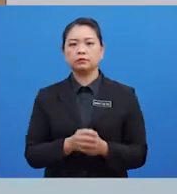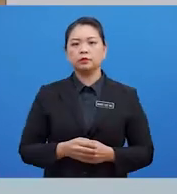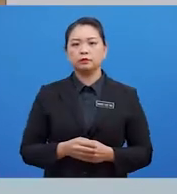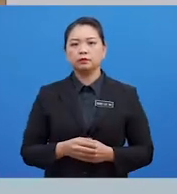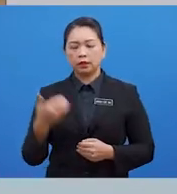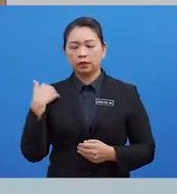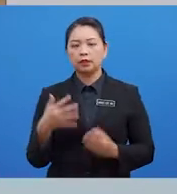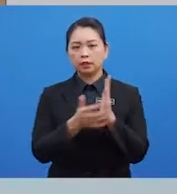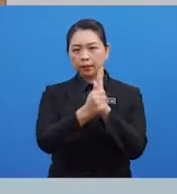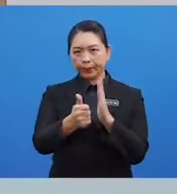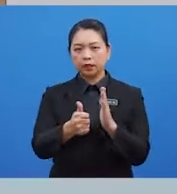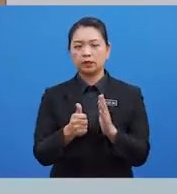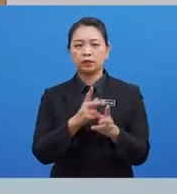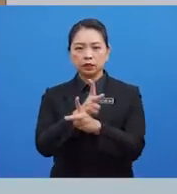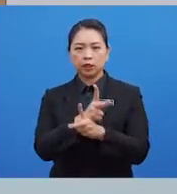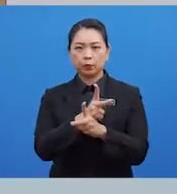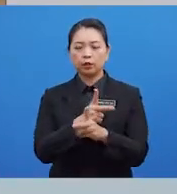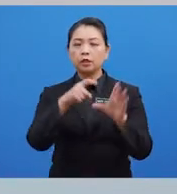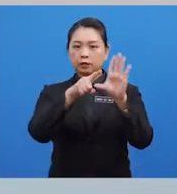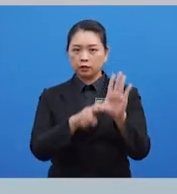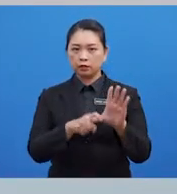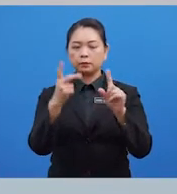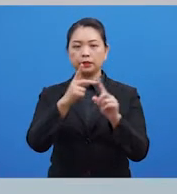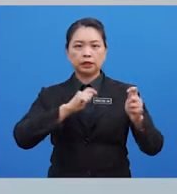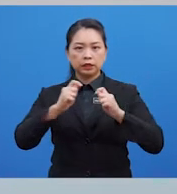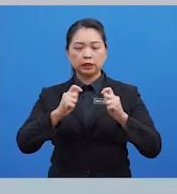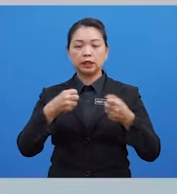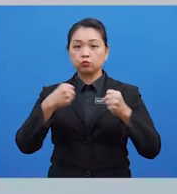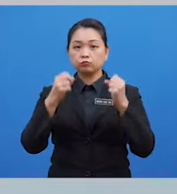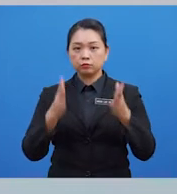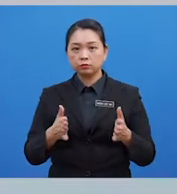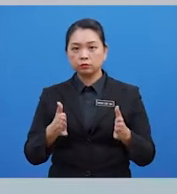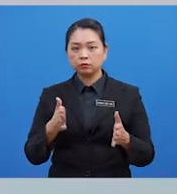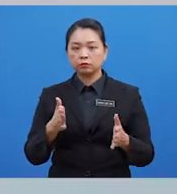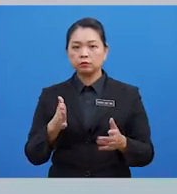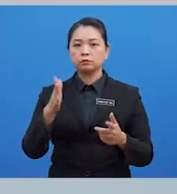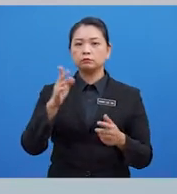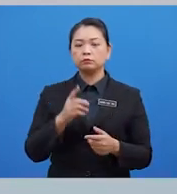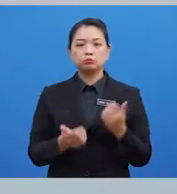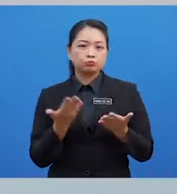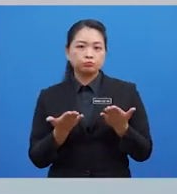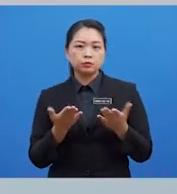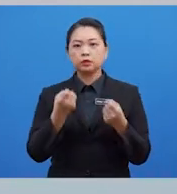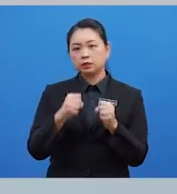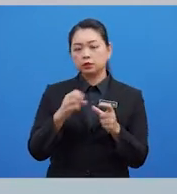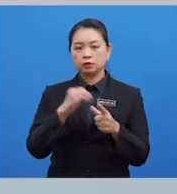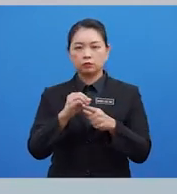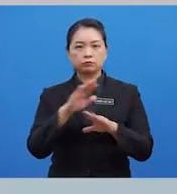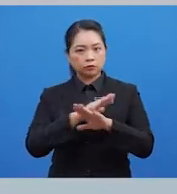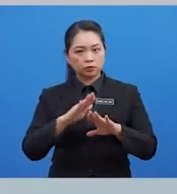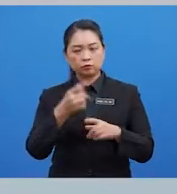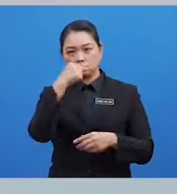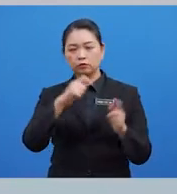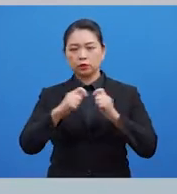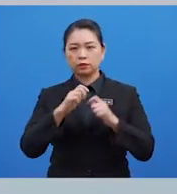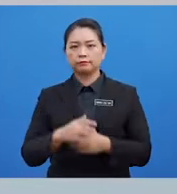Menembak Merupakan Kemahiran Terkawal Ia Bergantung Kepada Tindakan Atlet Sama Ada Bersedia Atau Tidak Bersedia